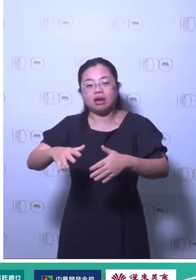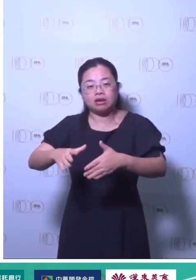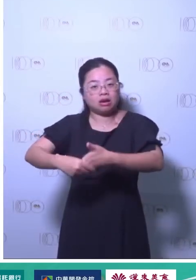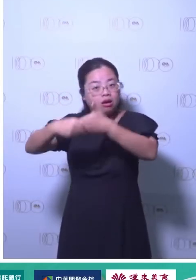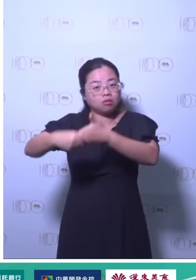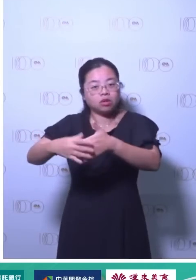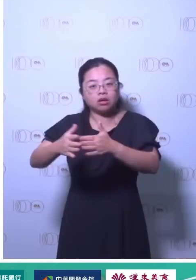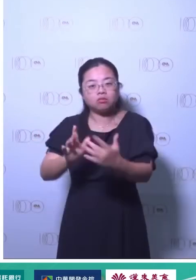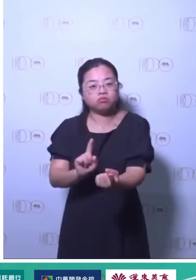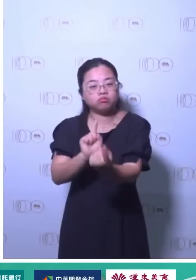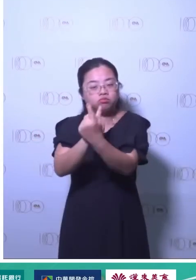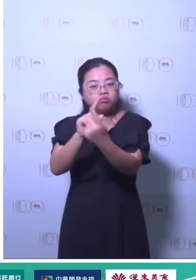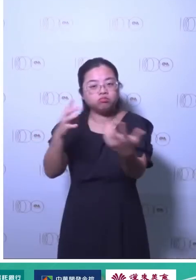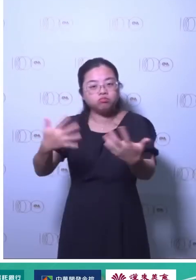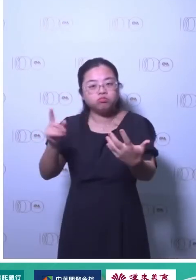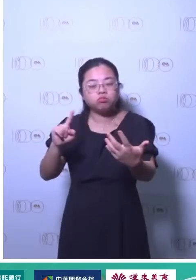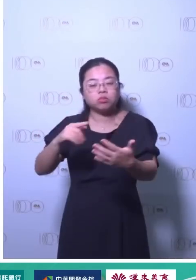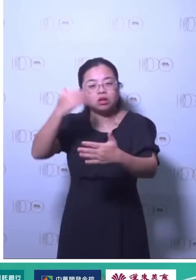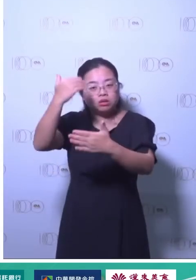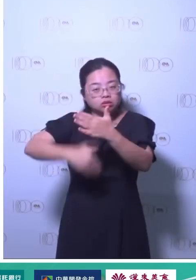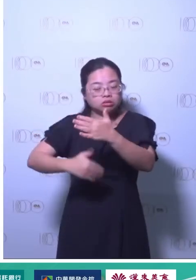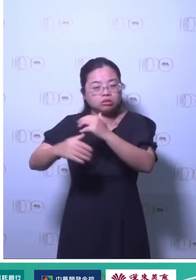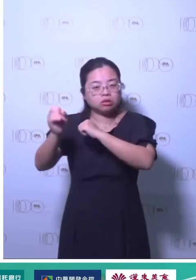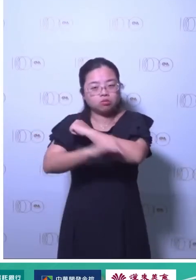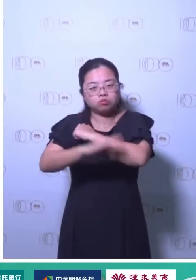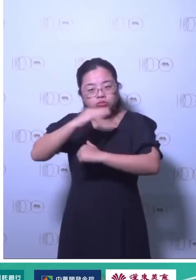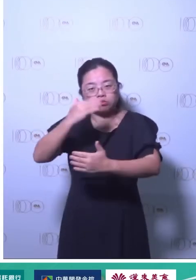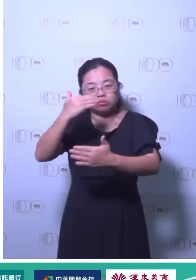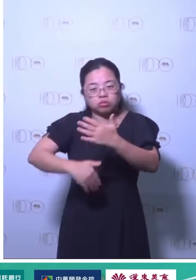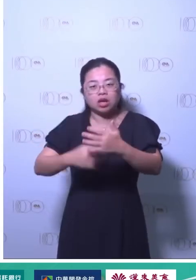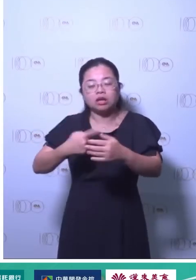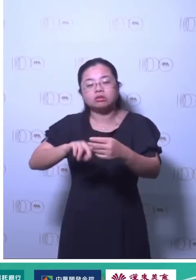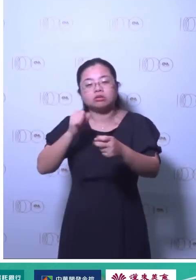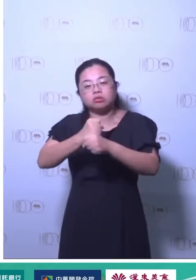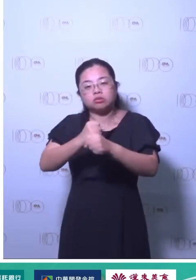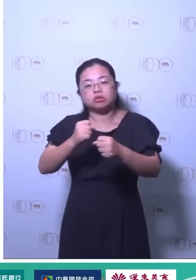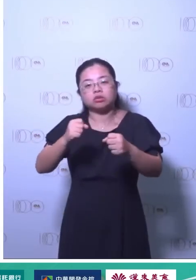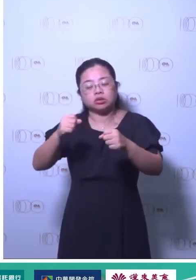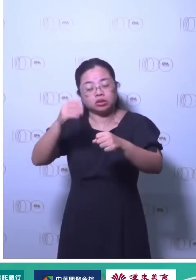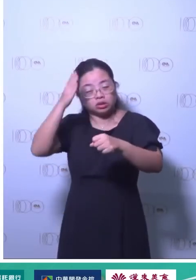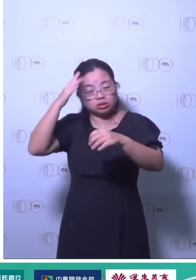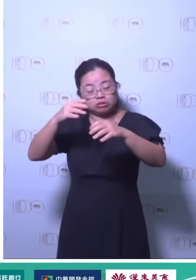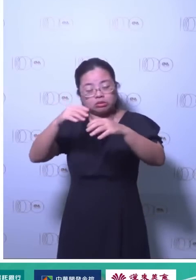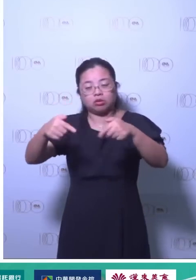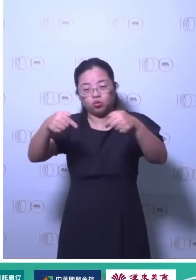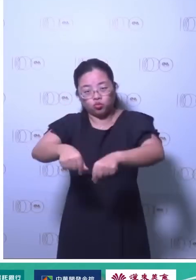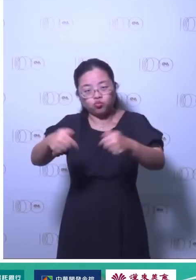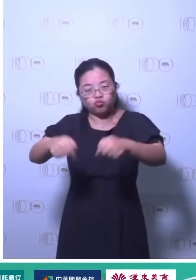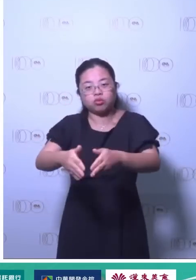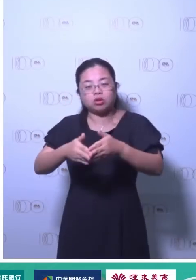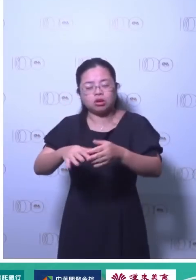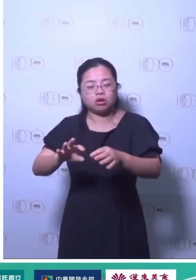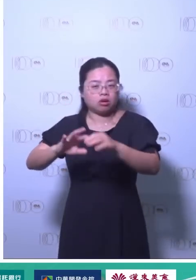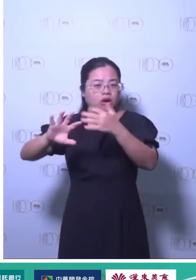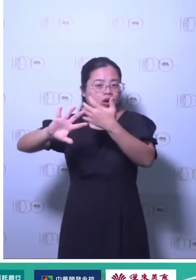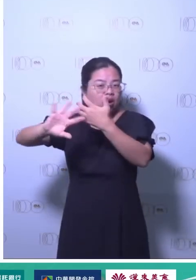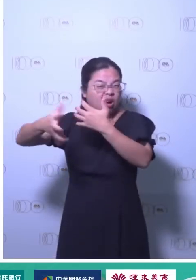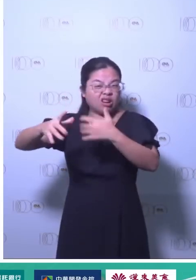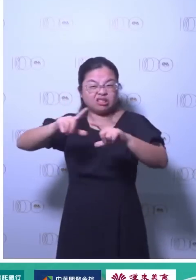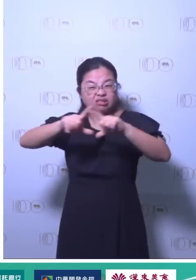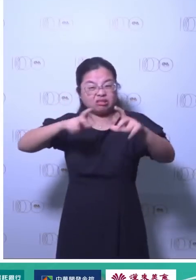赖我们的那个贸易那我们现在全球的供应链一些我们一些国际大厂你台湾要跟他做生意